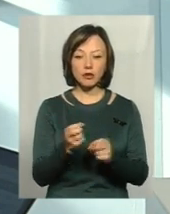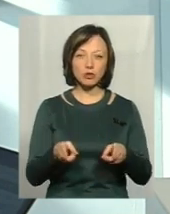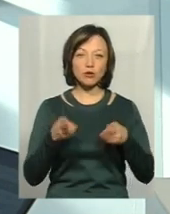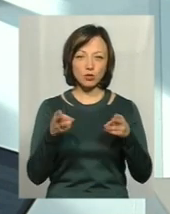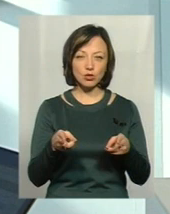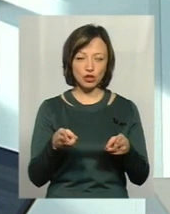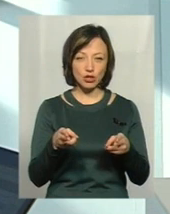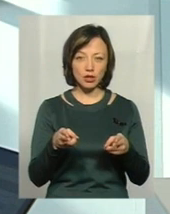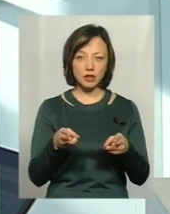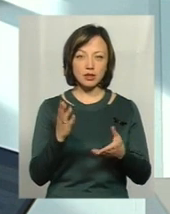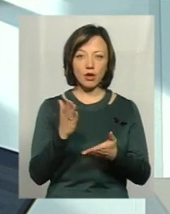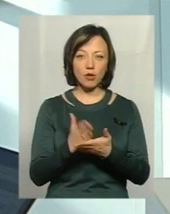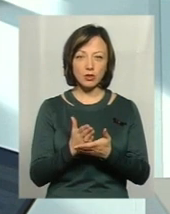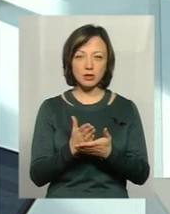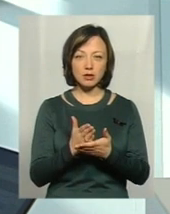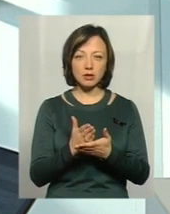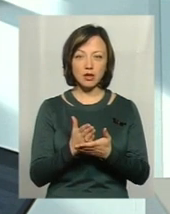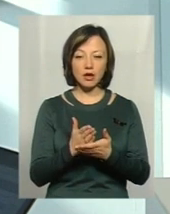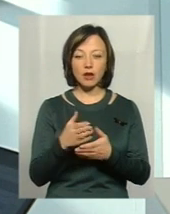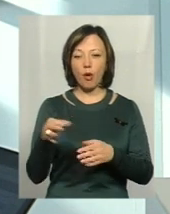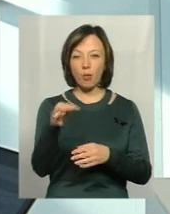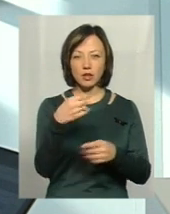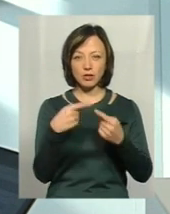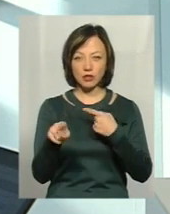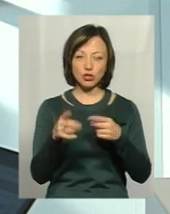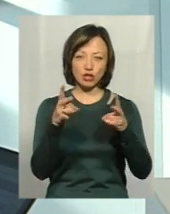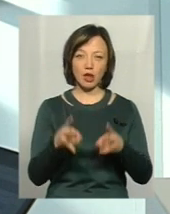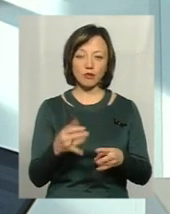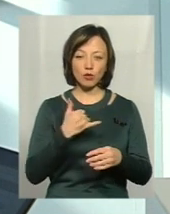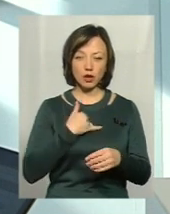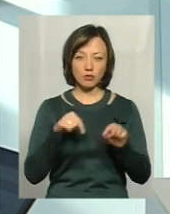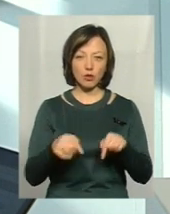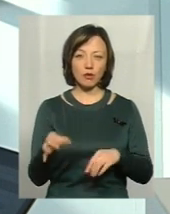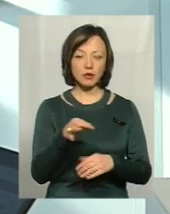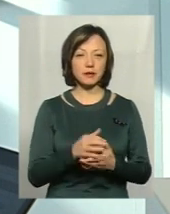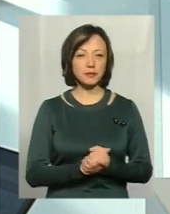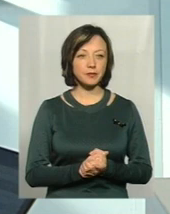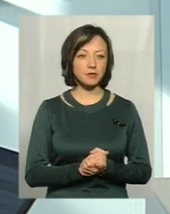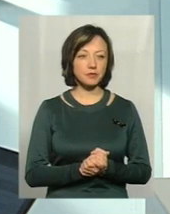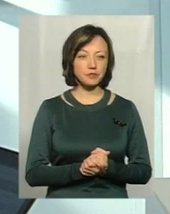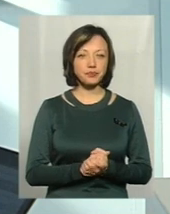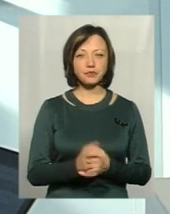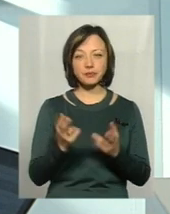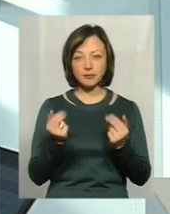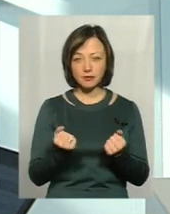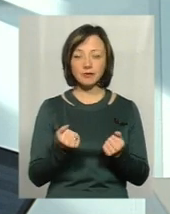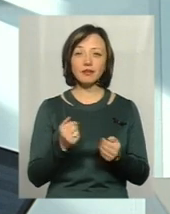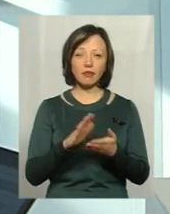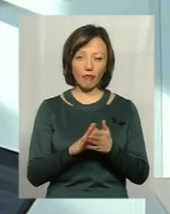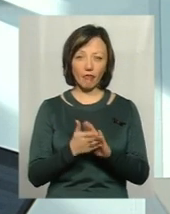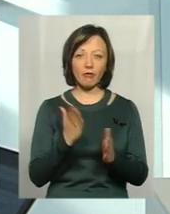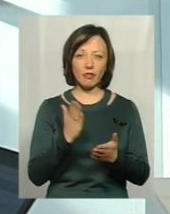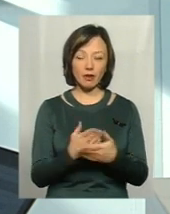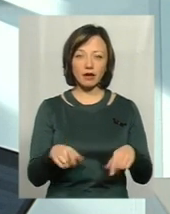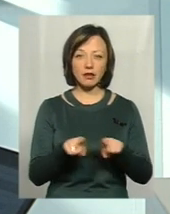злочини, вони знаходилися близько з інших областей, просто жерти були саме з нашої області. є. Так, тенденція є, тому що